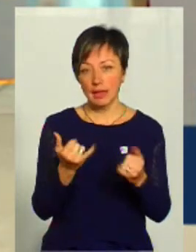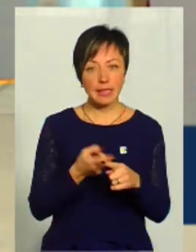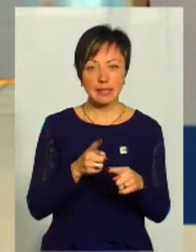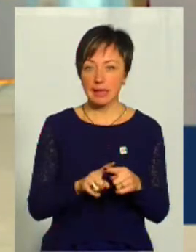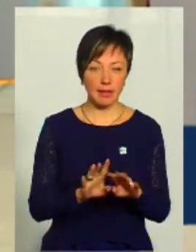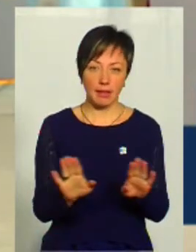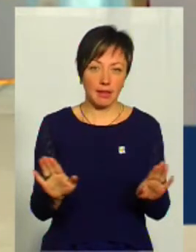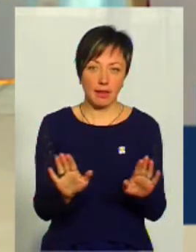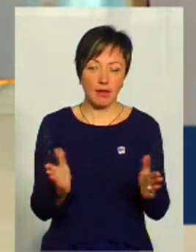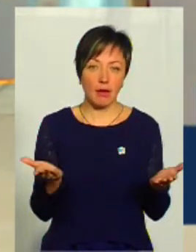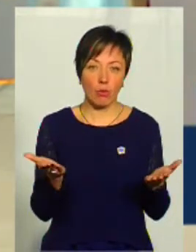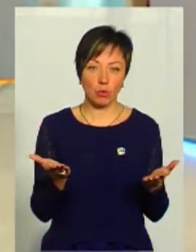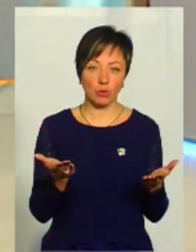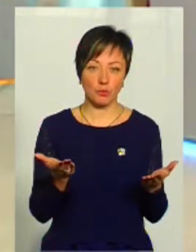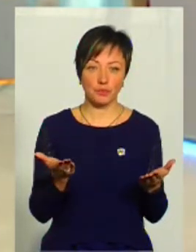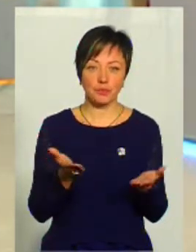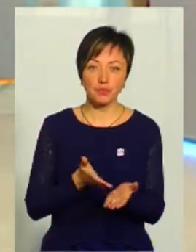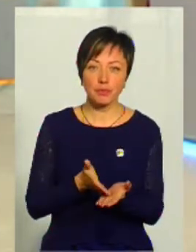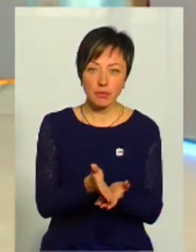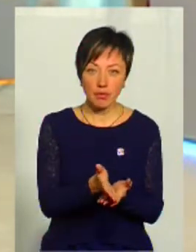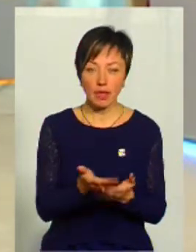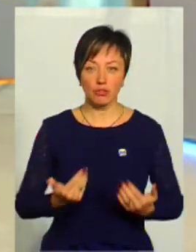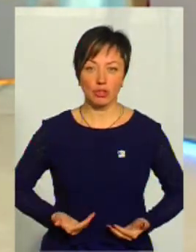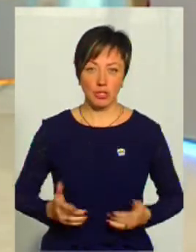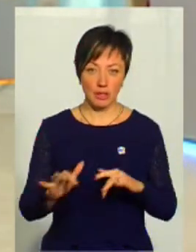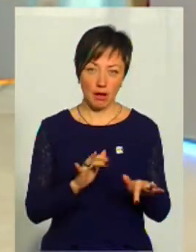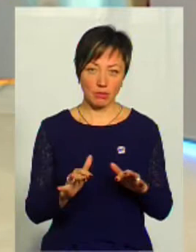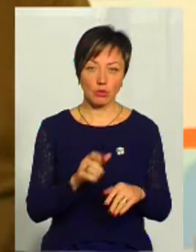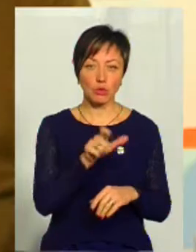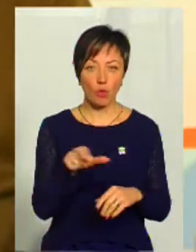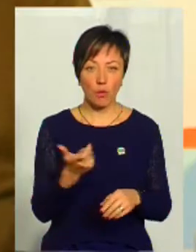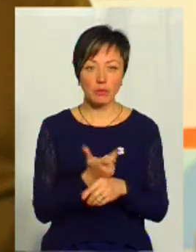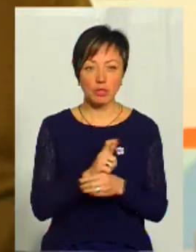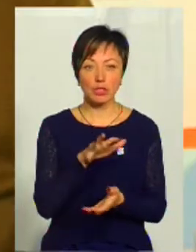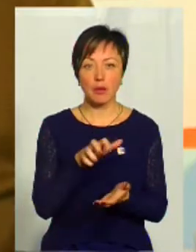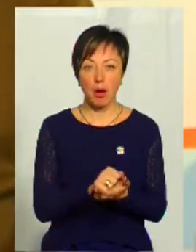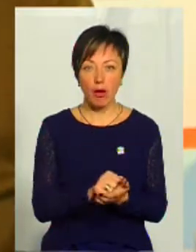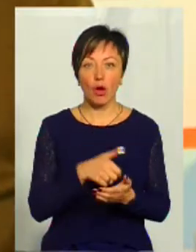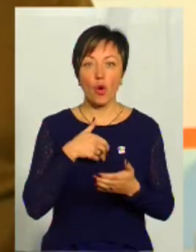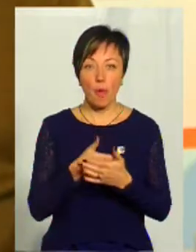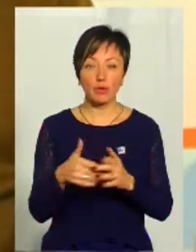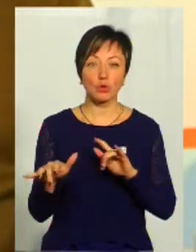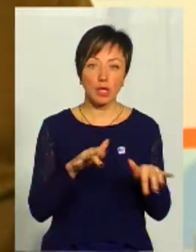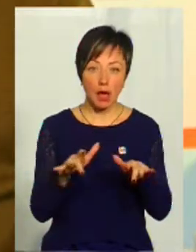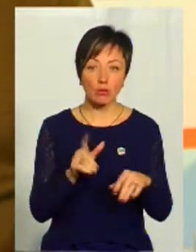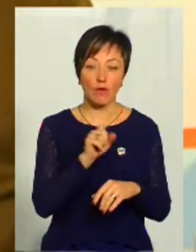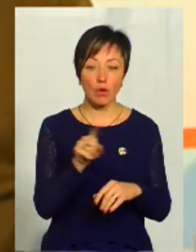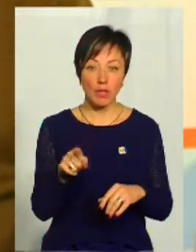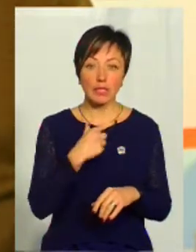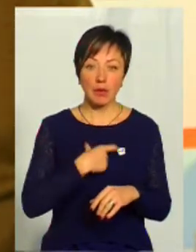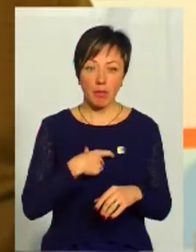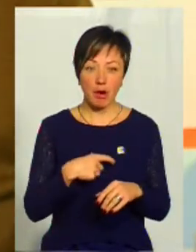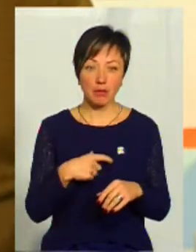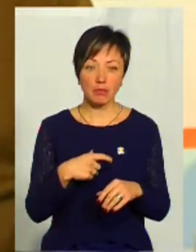них це не є там якоюсь такою напрямком життєдіяльності. Люди, які більше займаються громадською діяльністю, вони